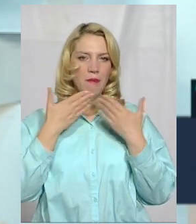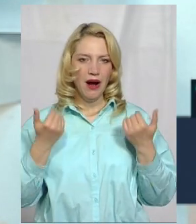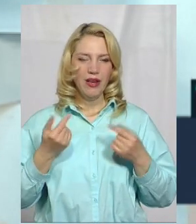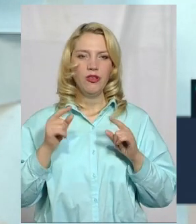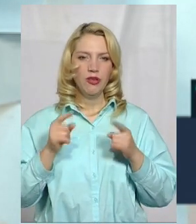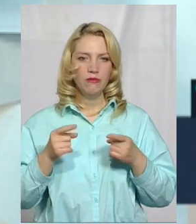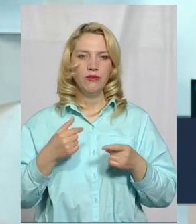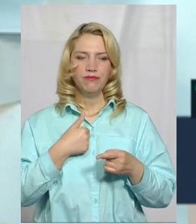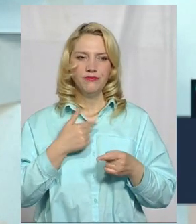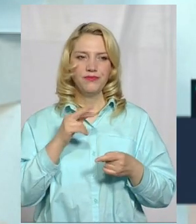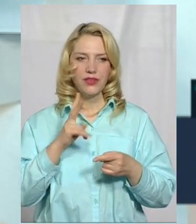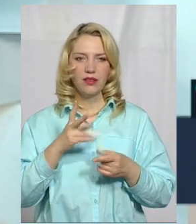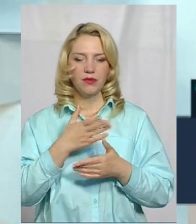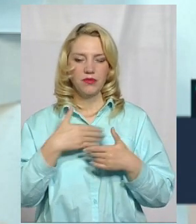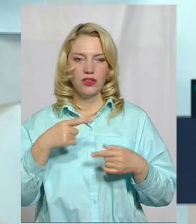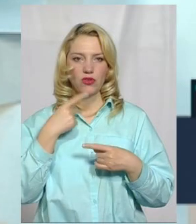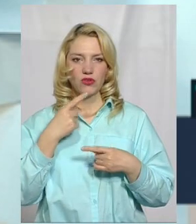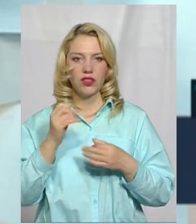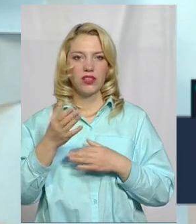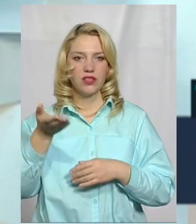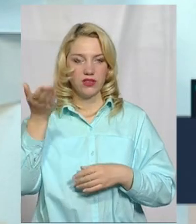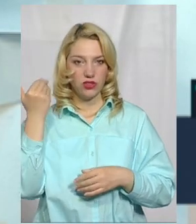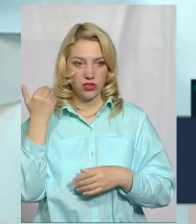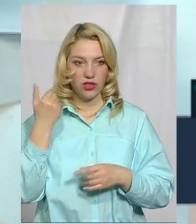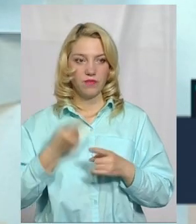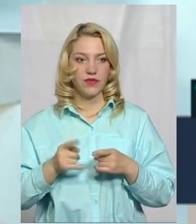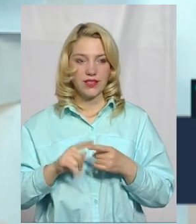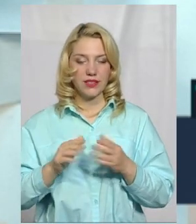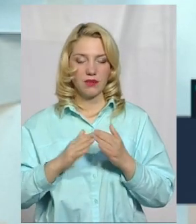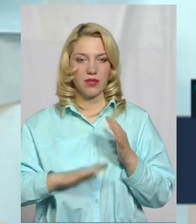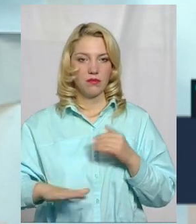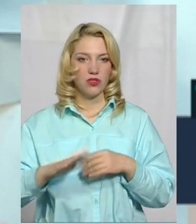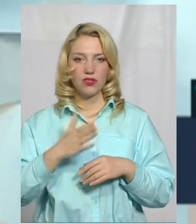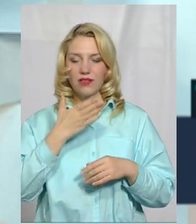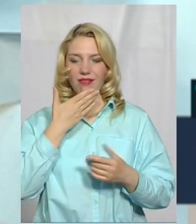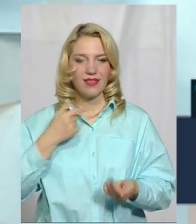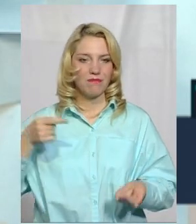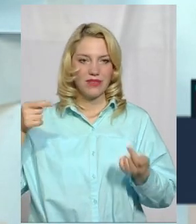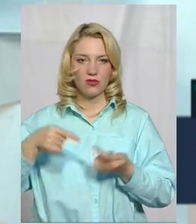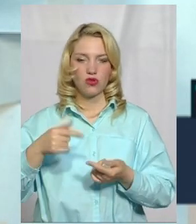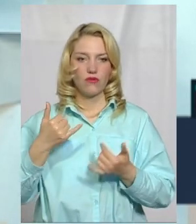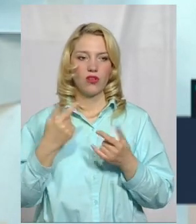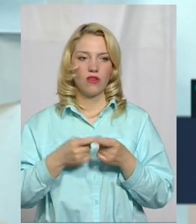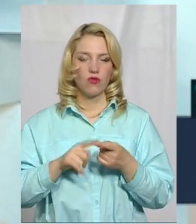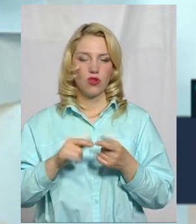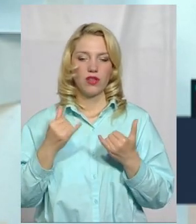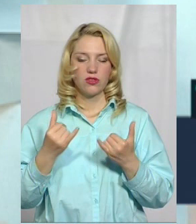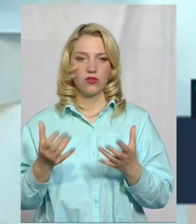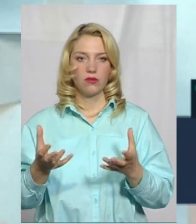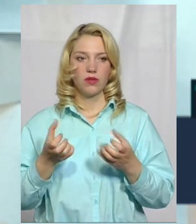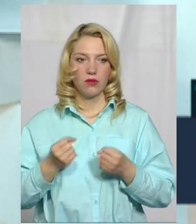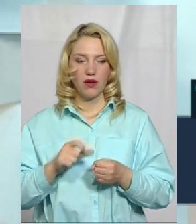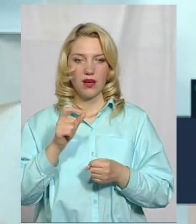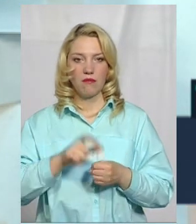Тому, як ми з вами і говорили раніше, це приміщення не пристосоване, і воно на сьогодні приймає